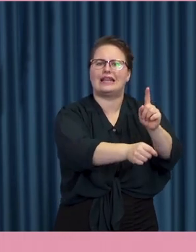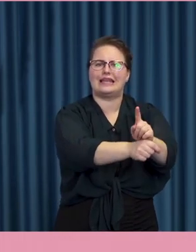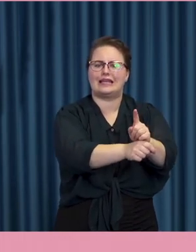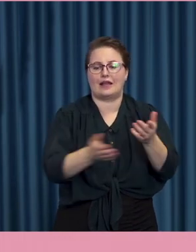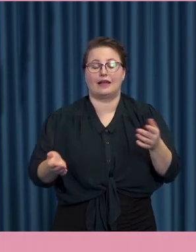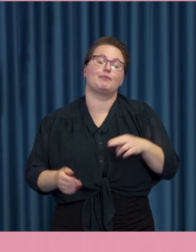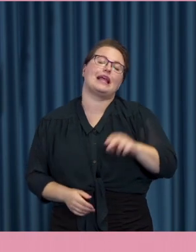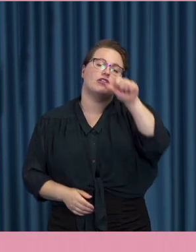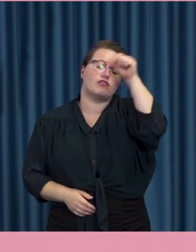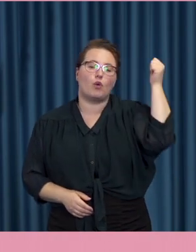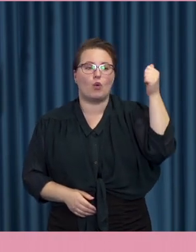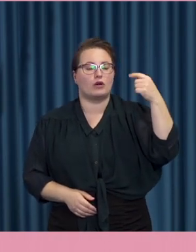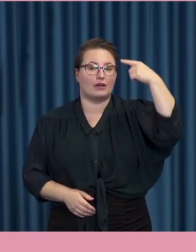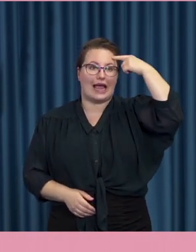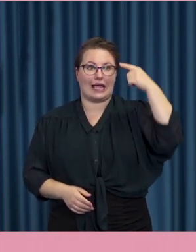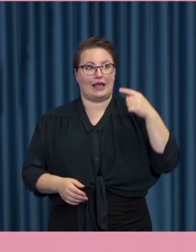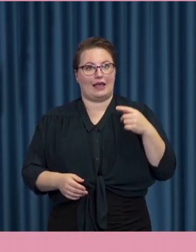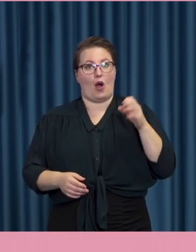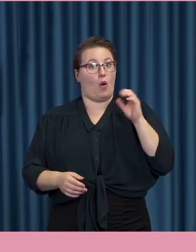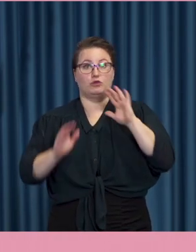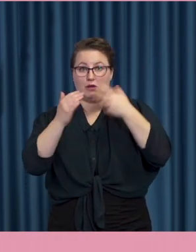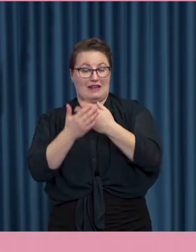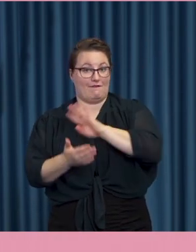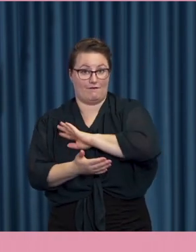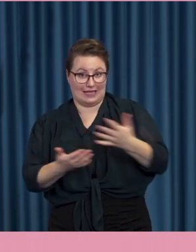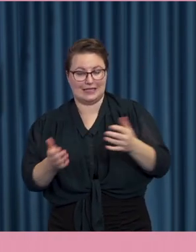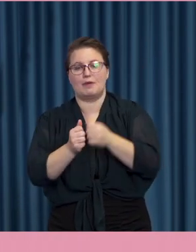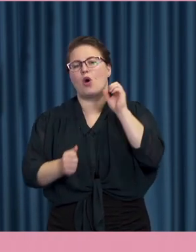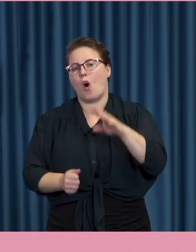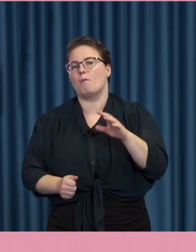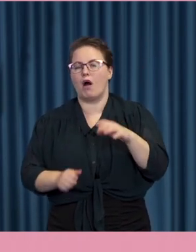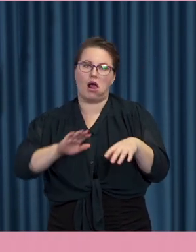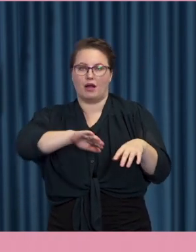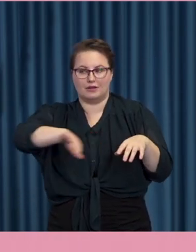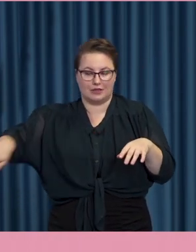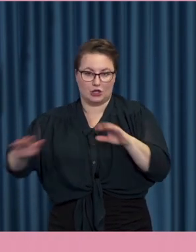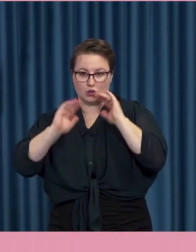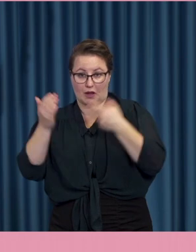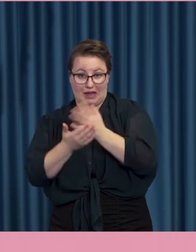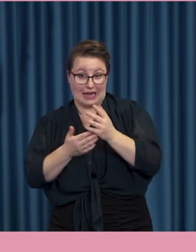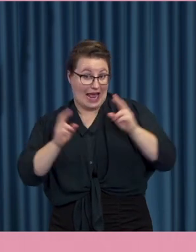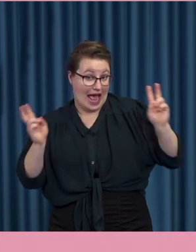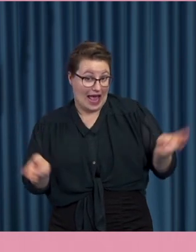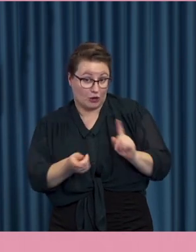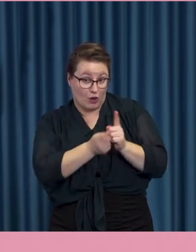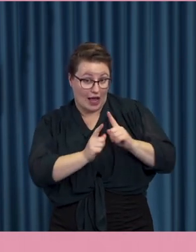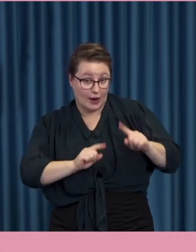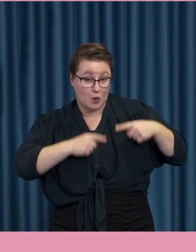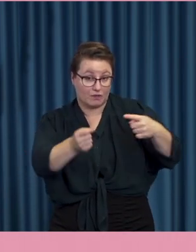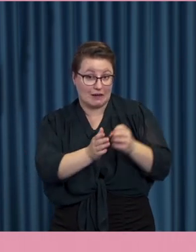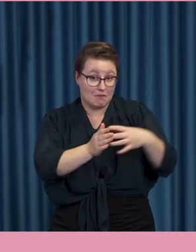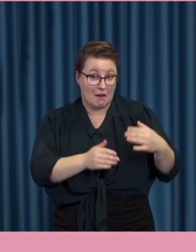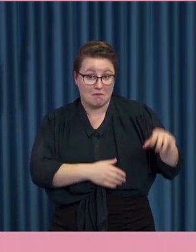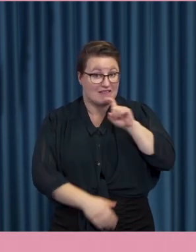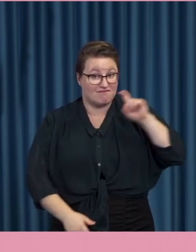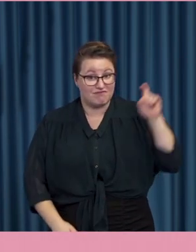saker och ting hade blivit råare även utan sociala medier så att säga. Men jag tror väl också här, även om det